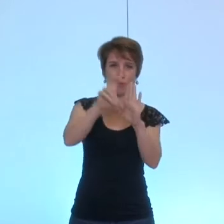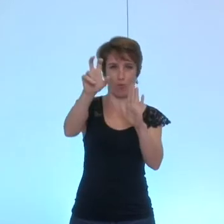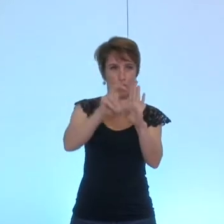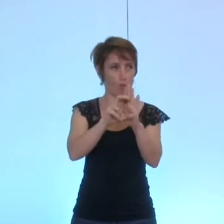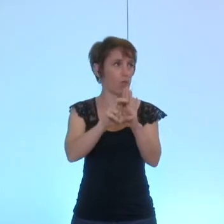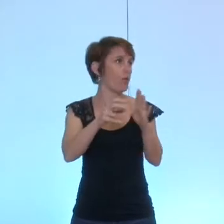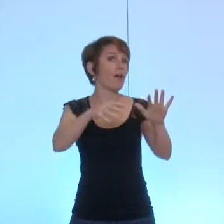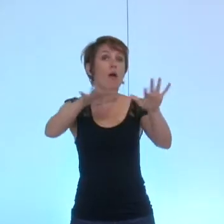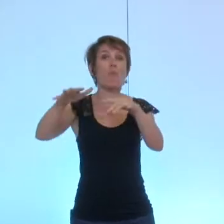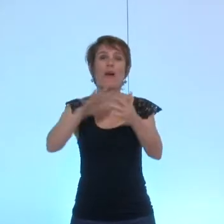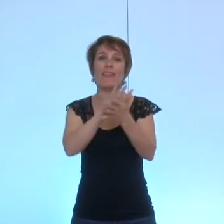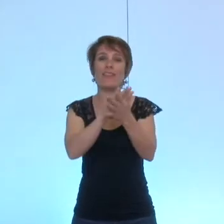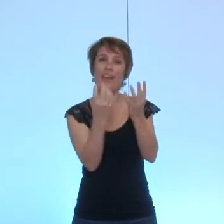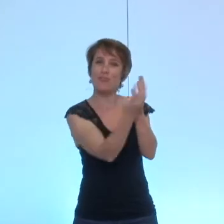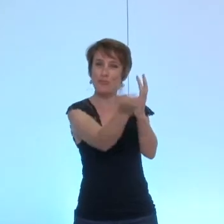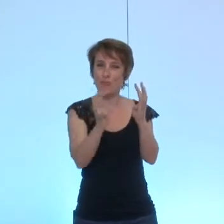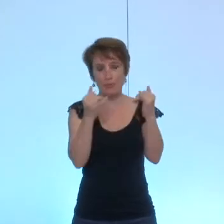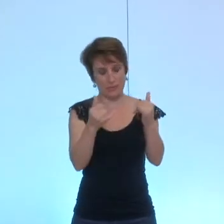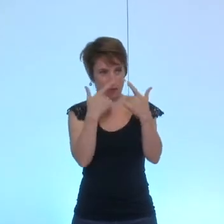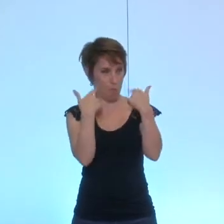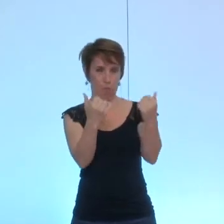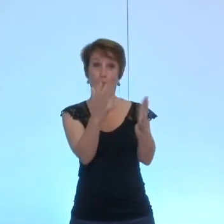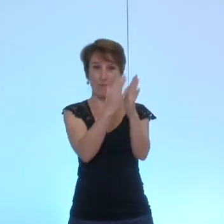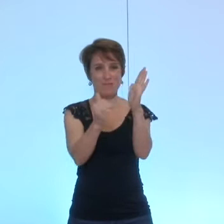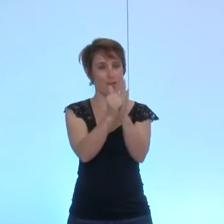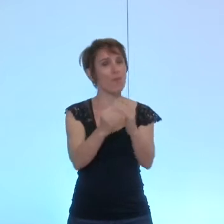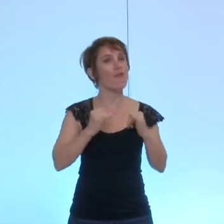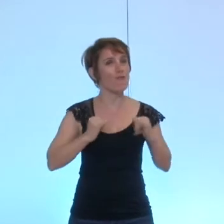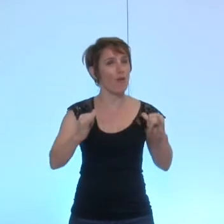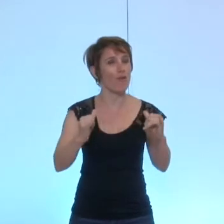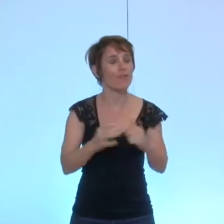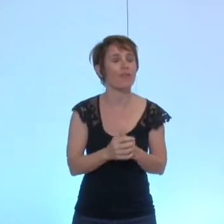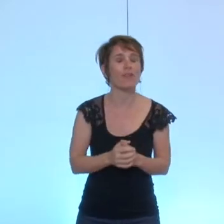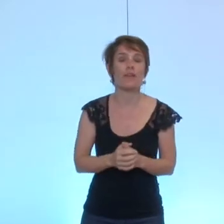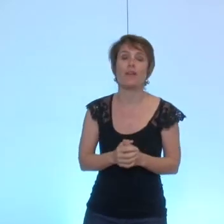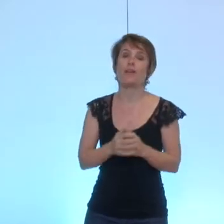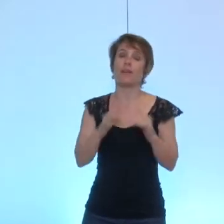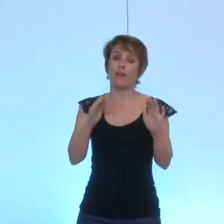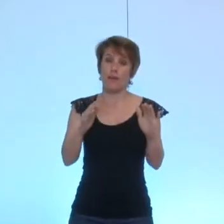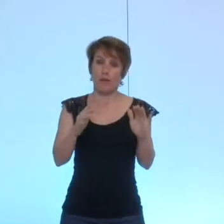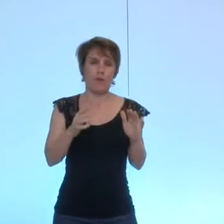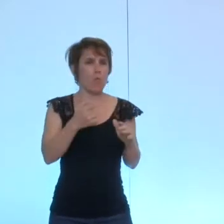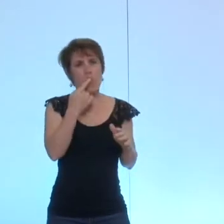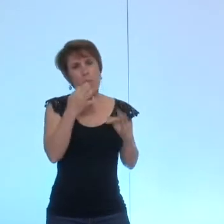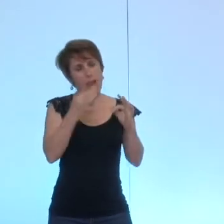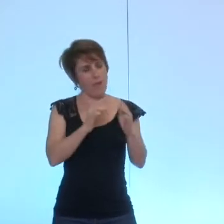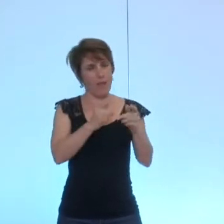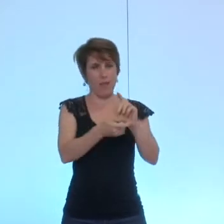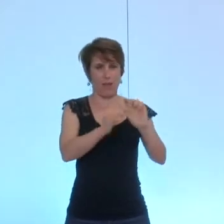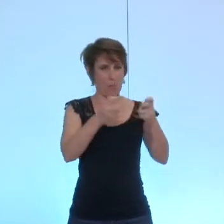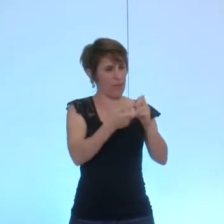en est un signe fort. Nous parlons ici de montants qui ne sont pas négligeables sans être prohibitifs.